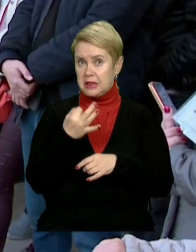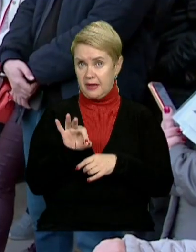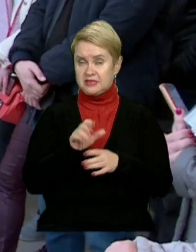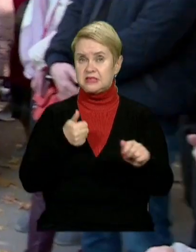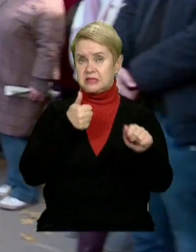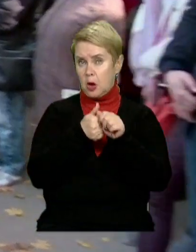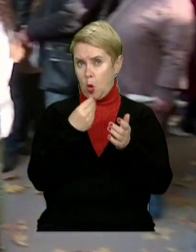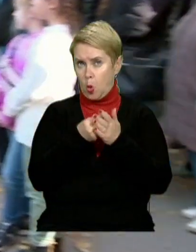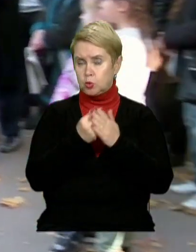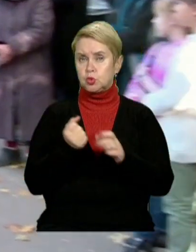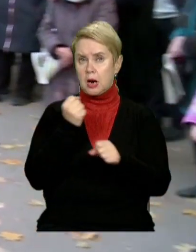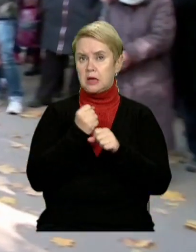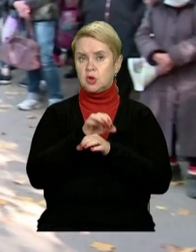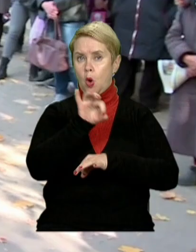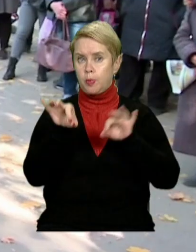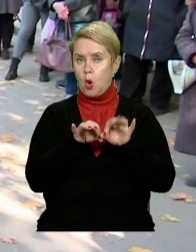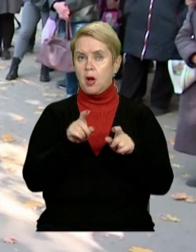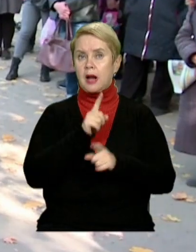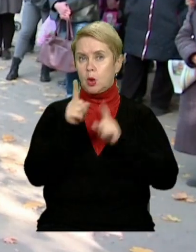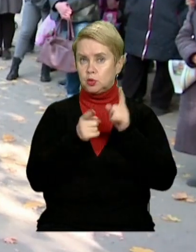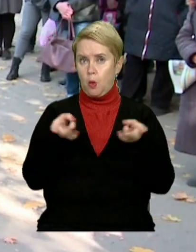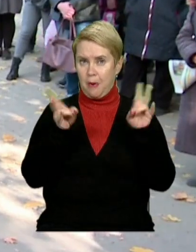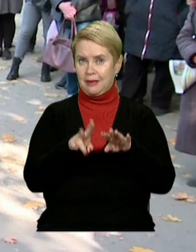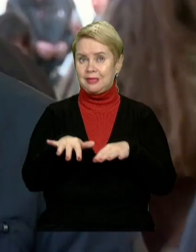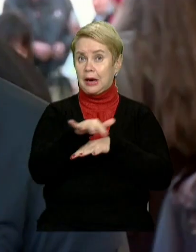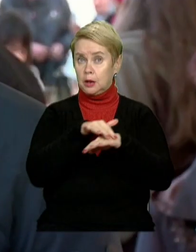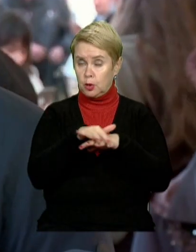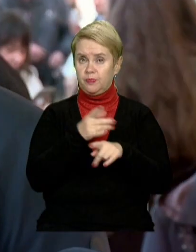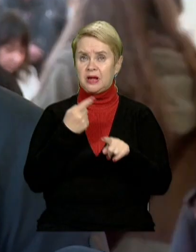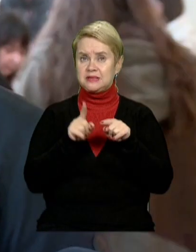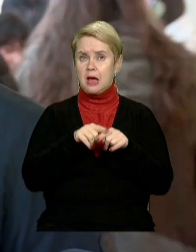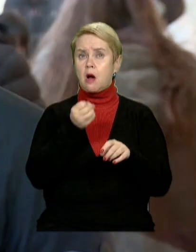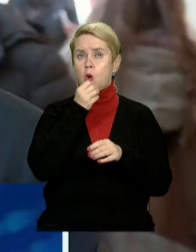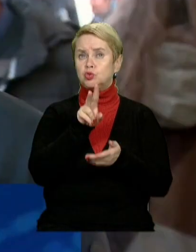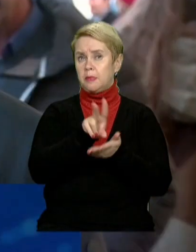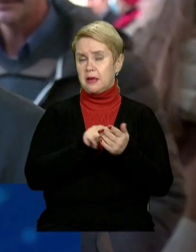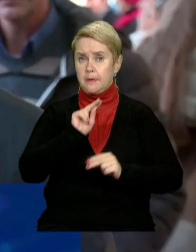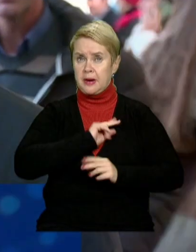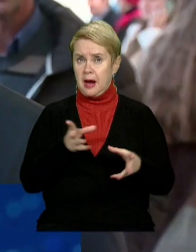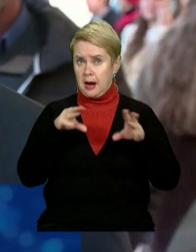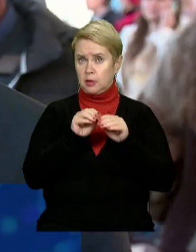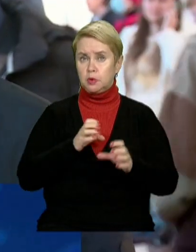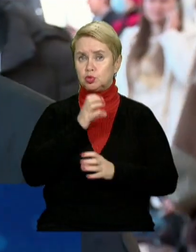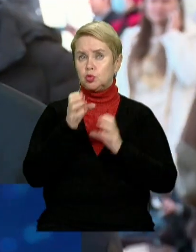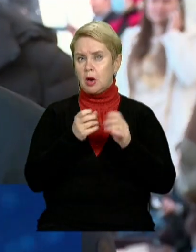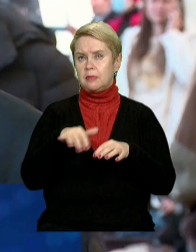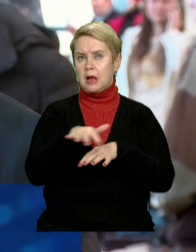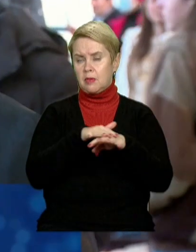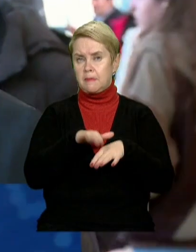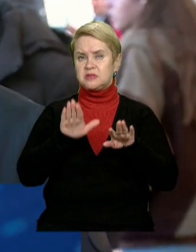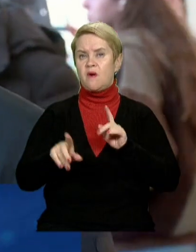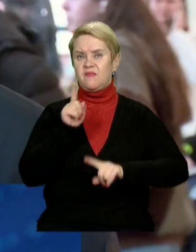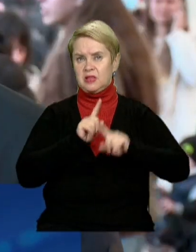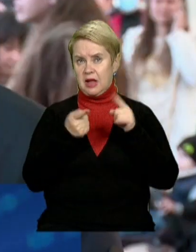залучив кошти на розробку проєкту реконструкції покинутих територій. Це хороший приклад співпраці між народним депутатом і міською